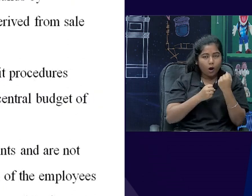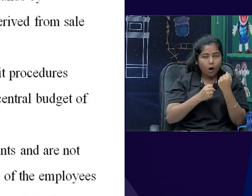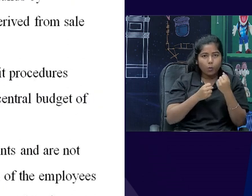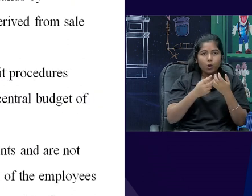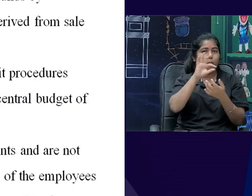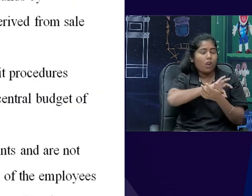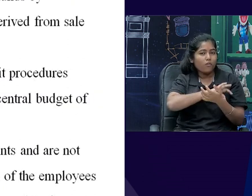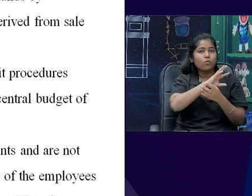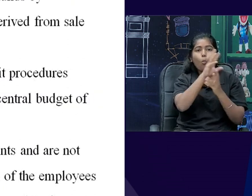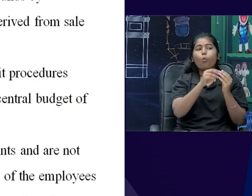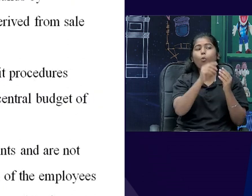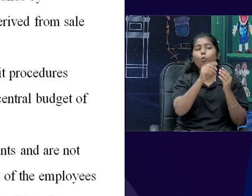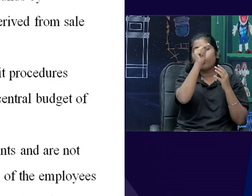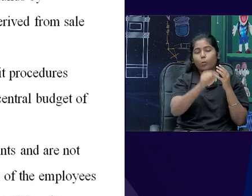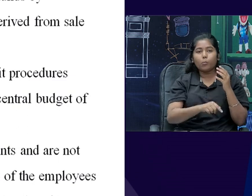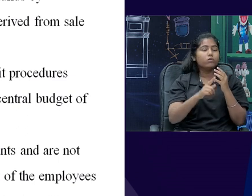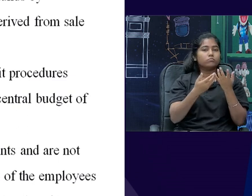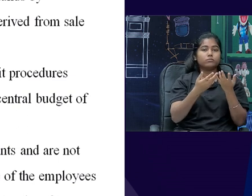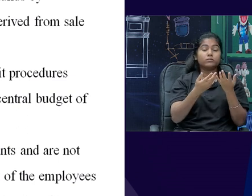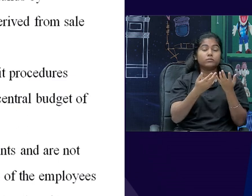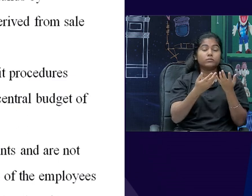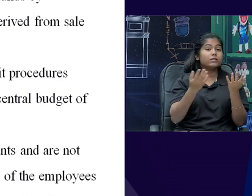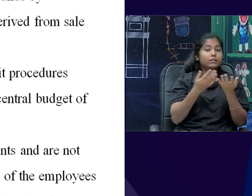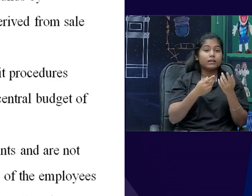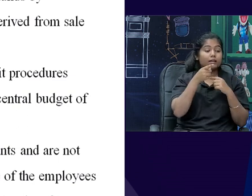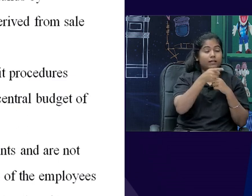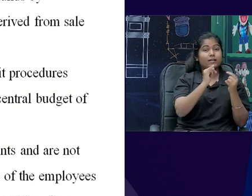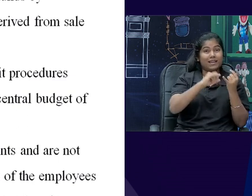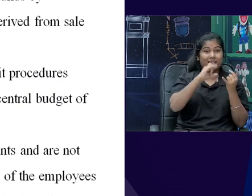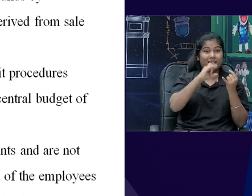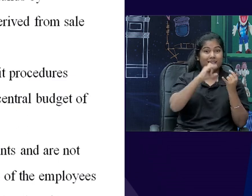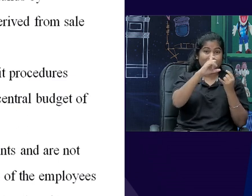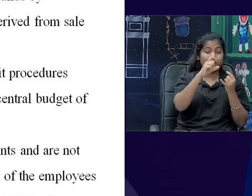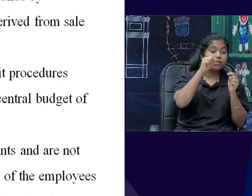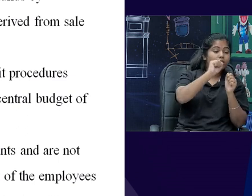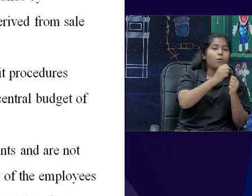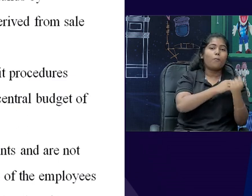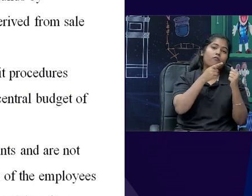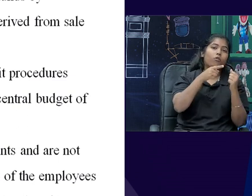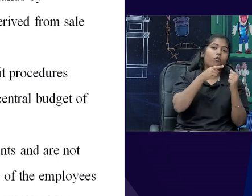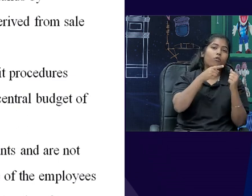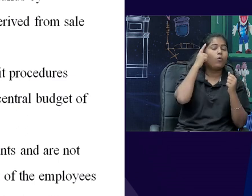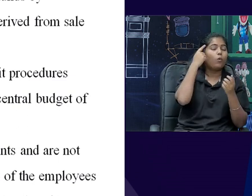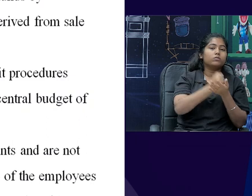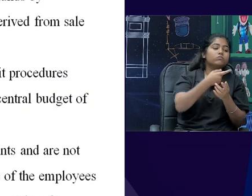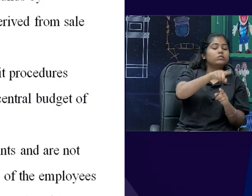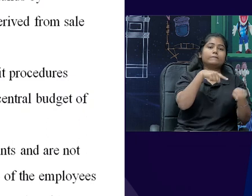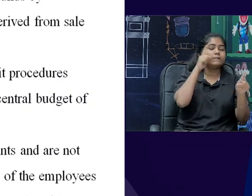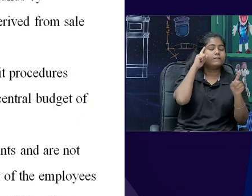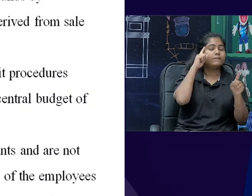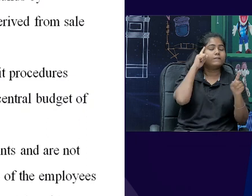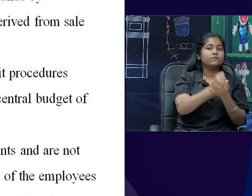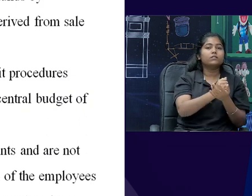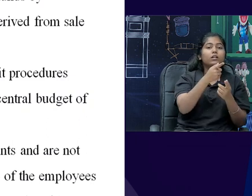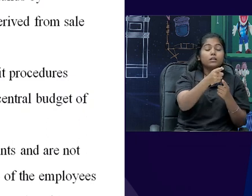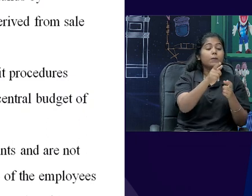और उसके पास power है कि वो अपने decisions independently लें, उनके employees जो है, वो general government